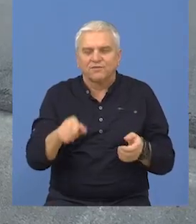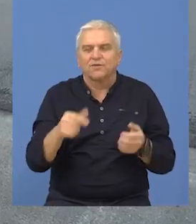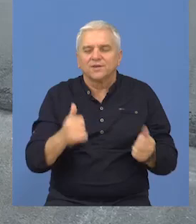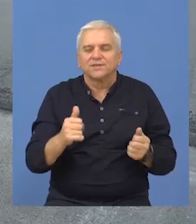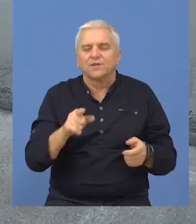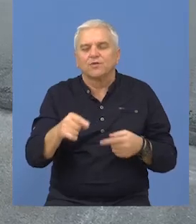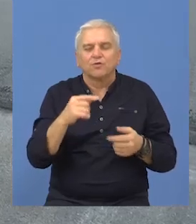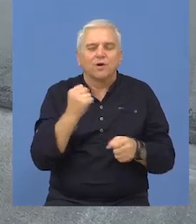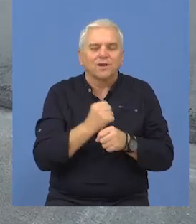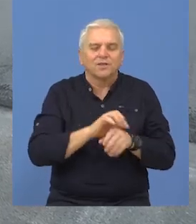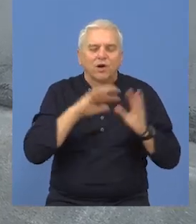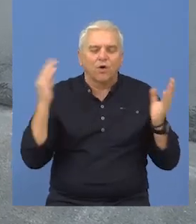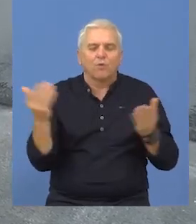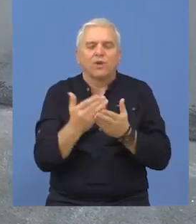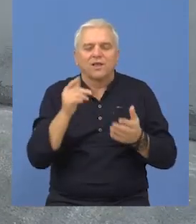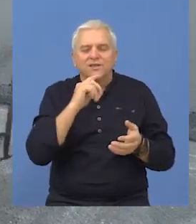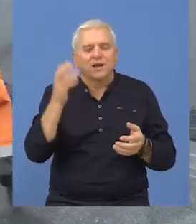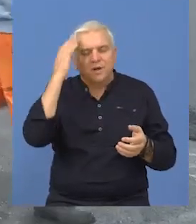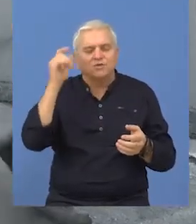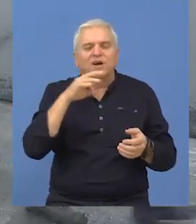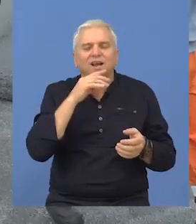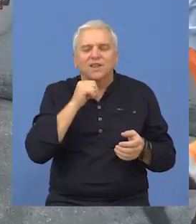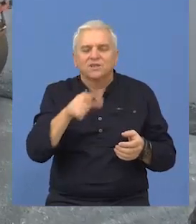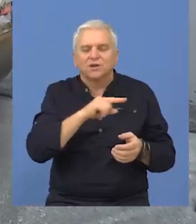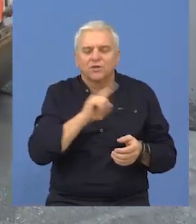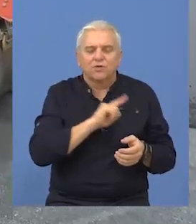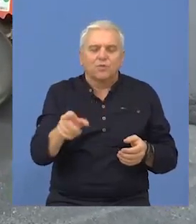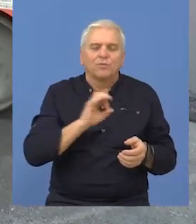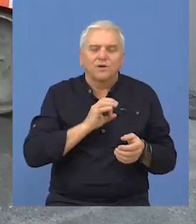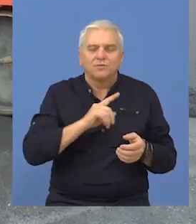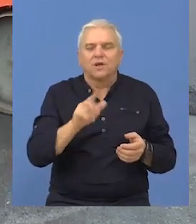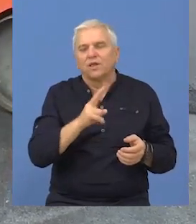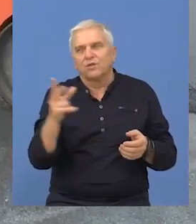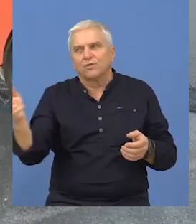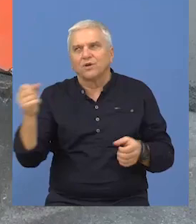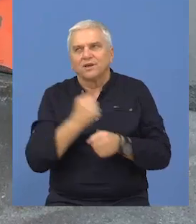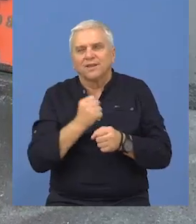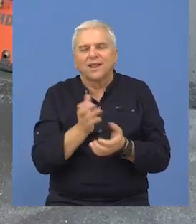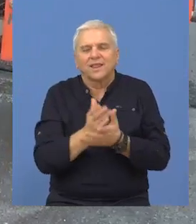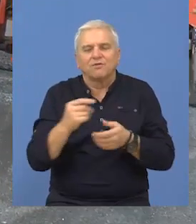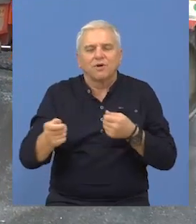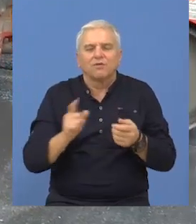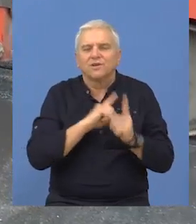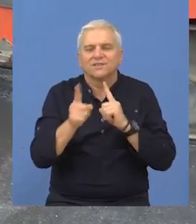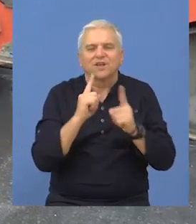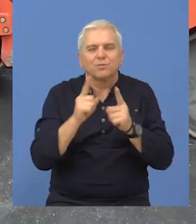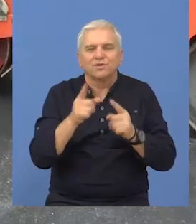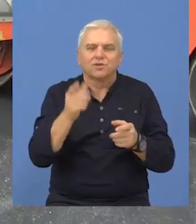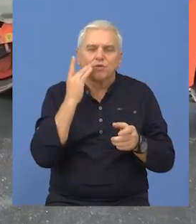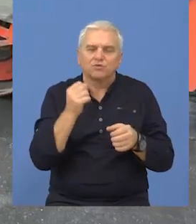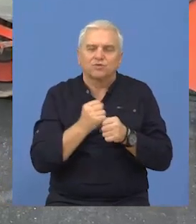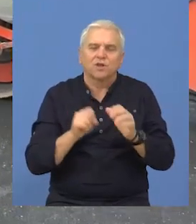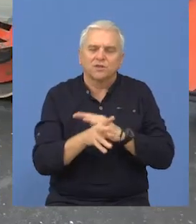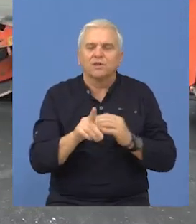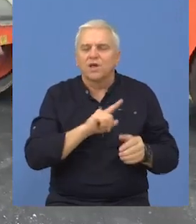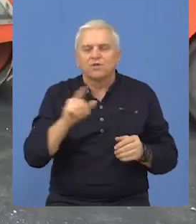Sada je trenutno totalna obustava na deonicu od gradišta do Bečaja, a ostali deo ove saobraćajnice